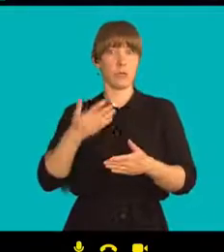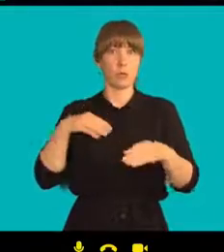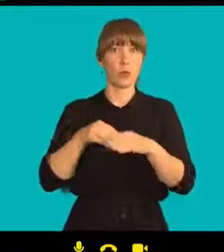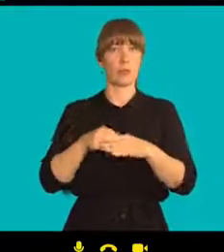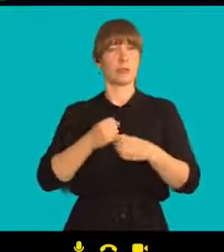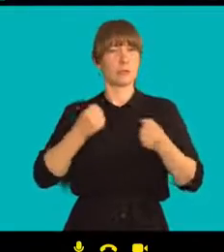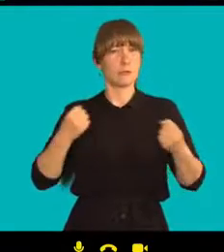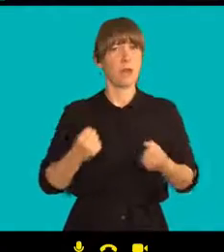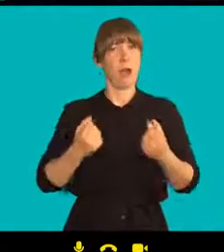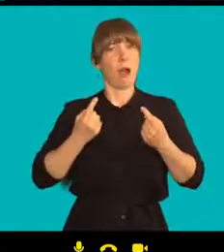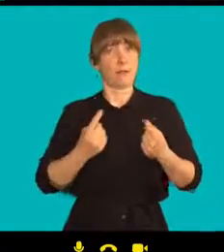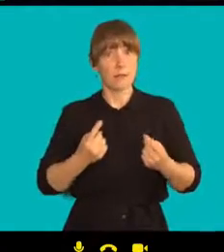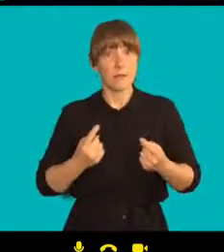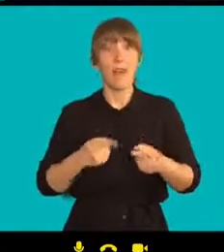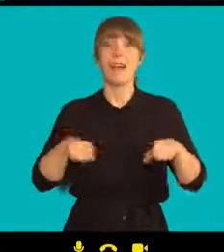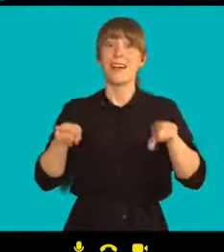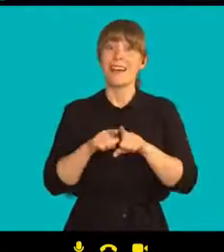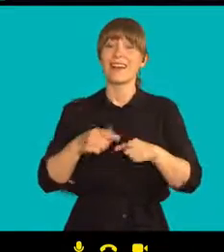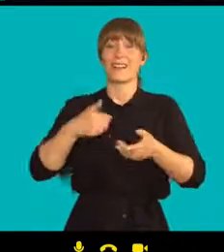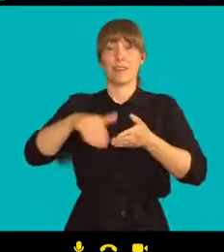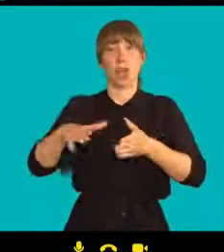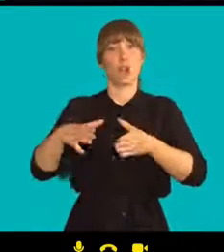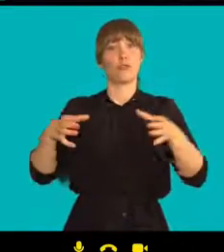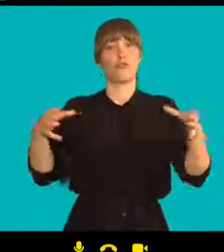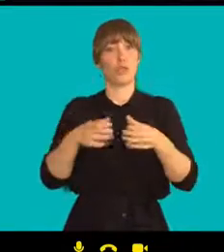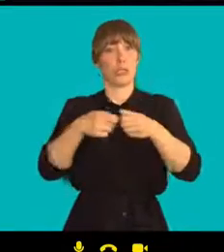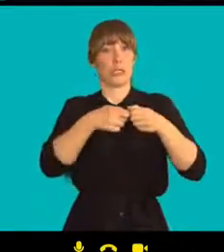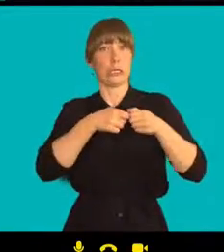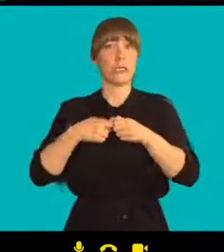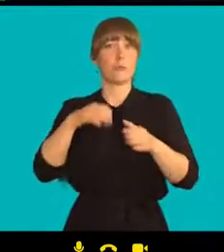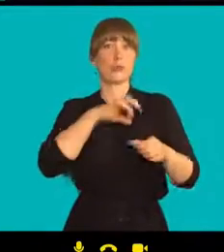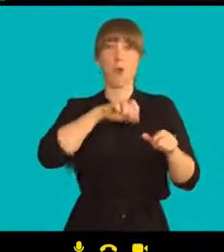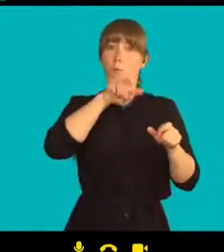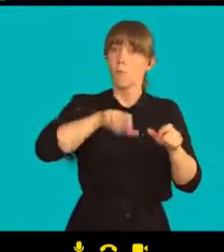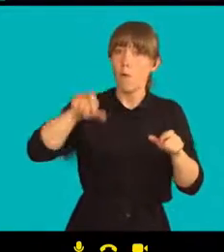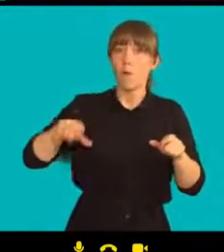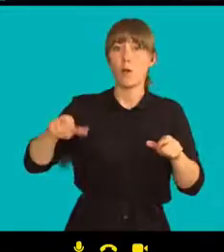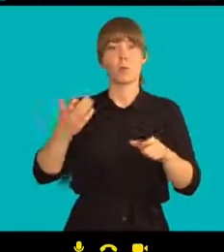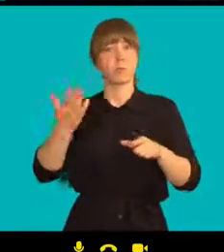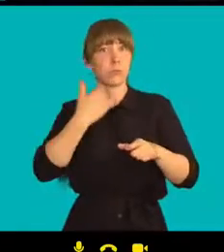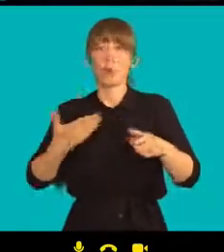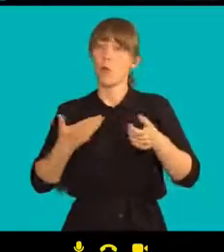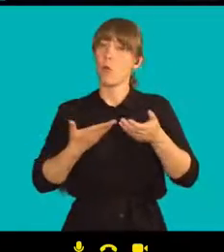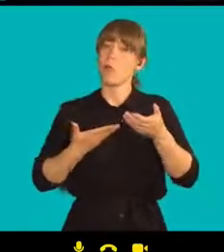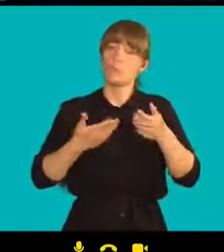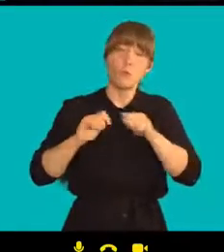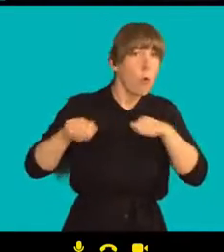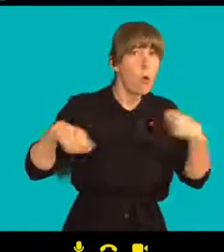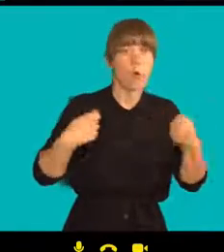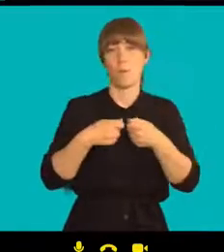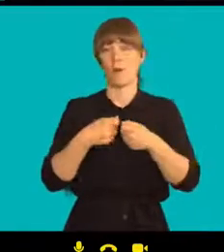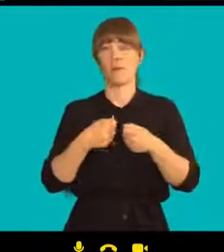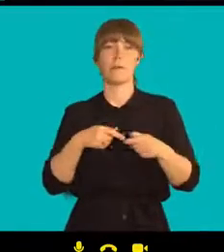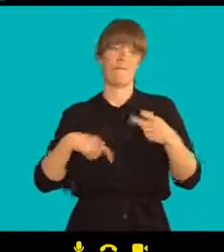A naši dobrovolníci hodně pomáhali, spolupracovali ve směst v Minsku.